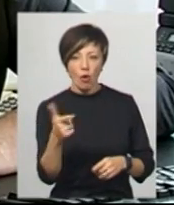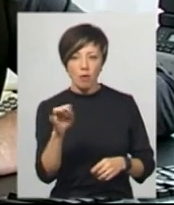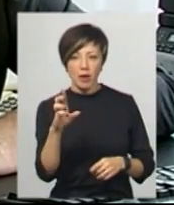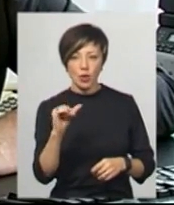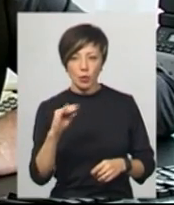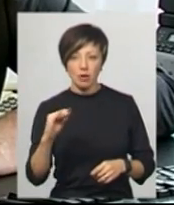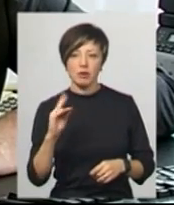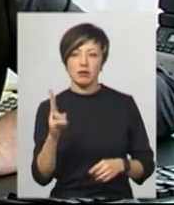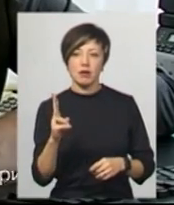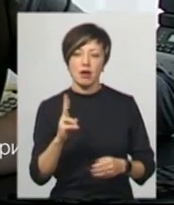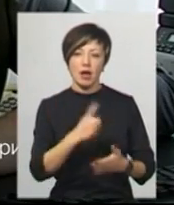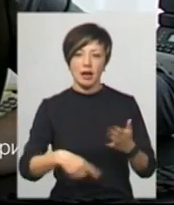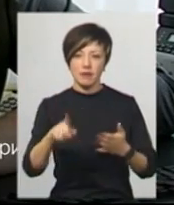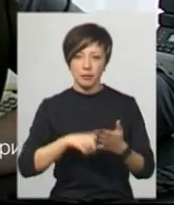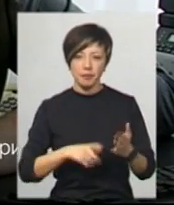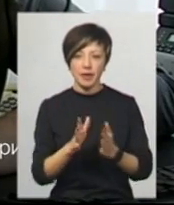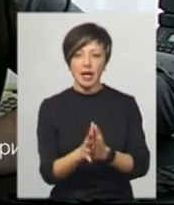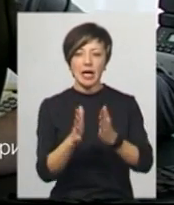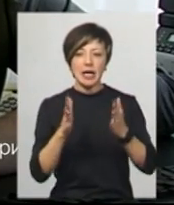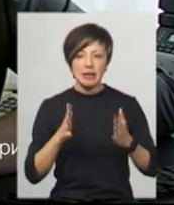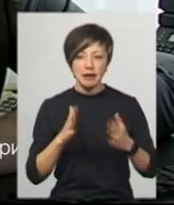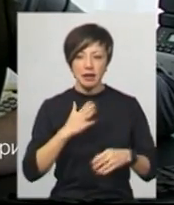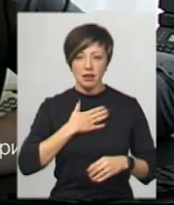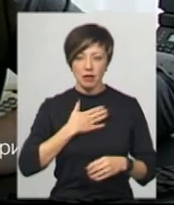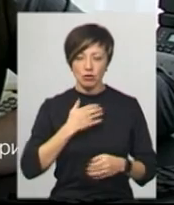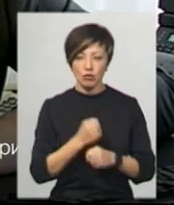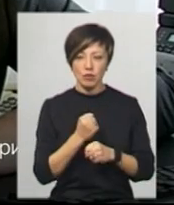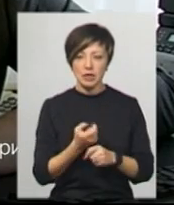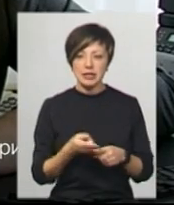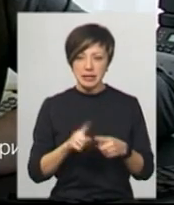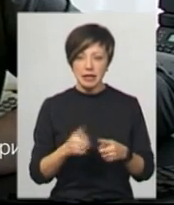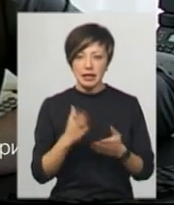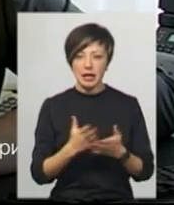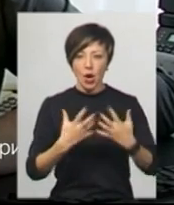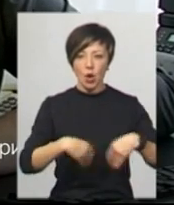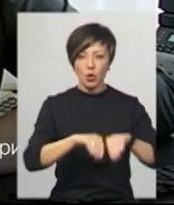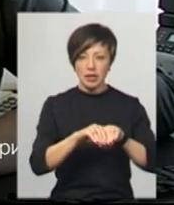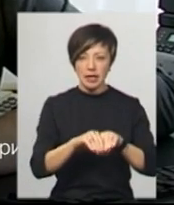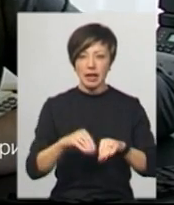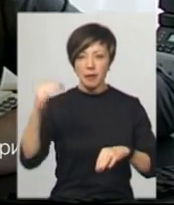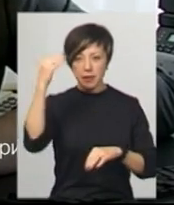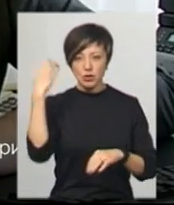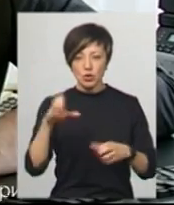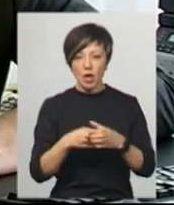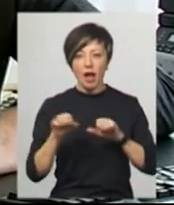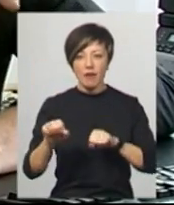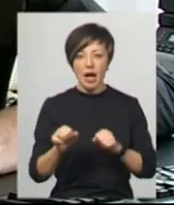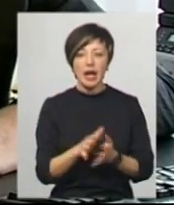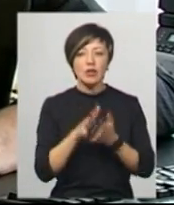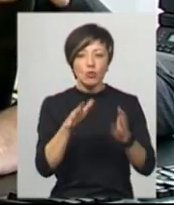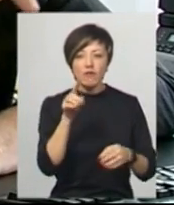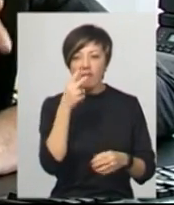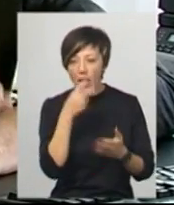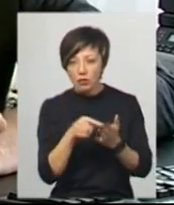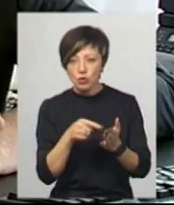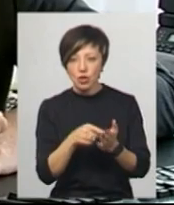ліквідують. Критиками нашими роботи є якраз родини Небесної Сотні і їх адвокат. Але вони критикують, вказуючи